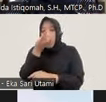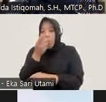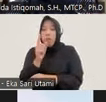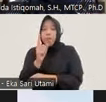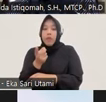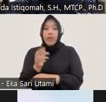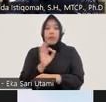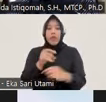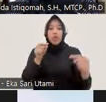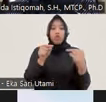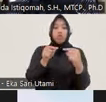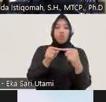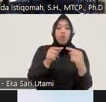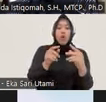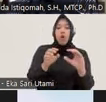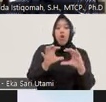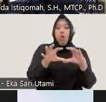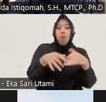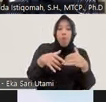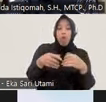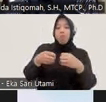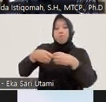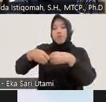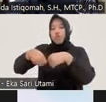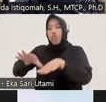jaringan pengedar atau bandar narkoba nah ini masih menjadi